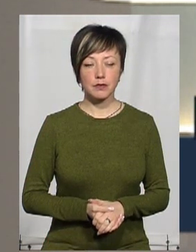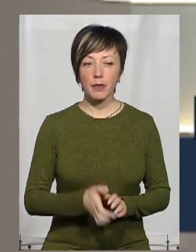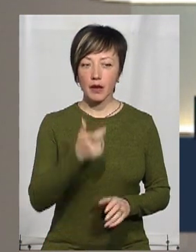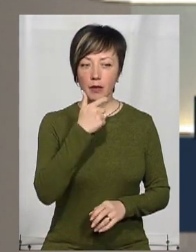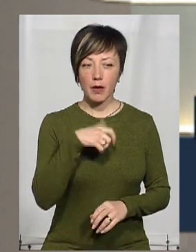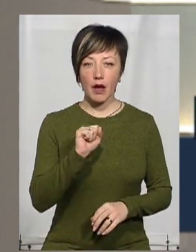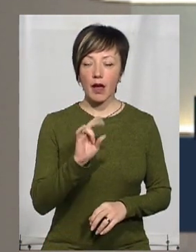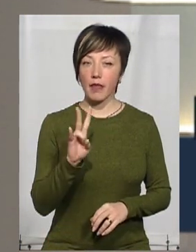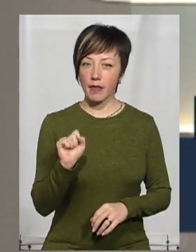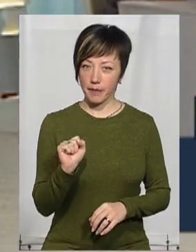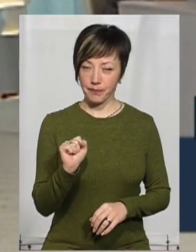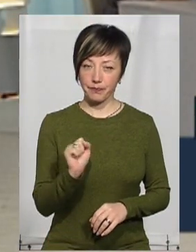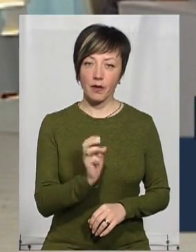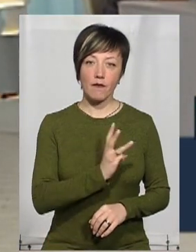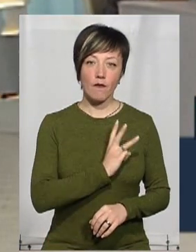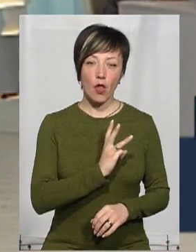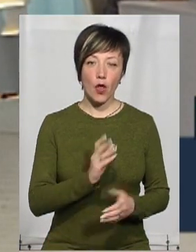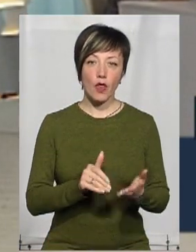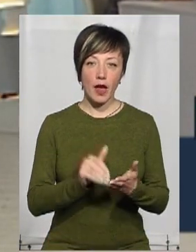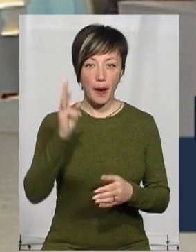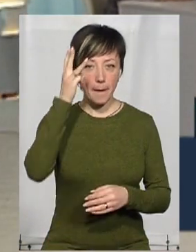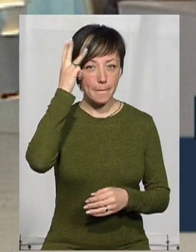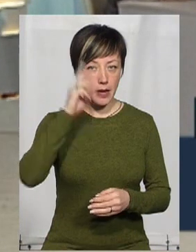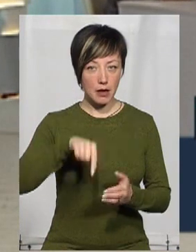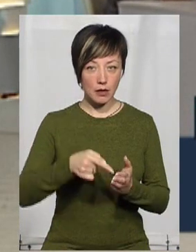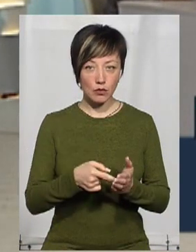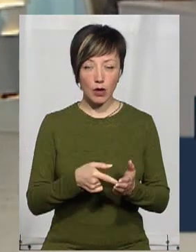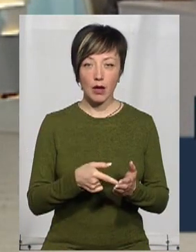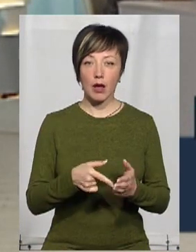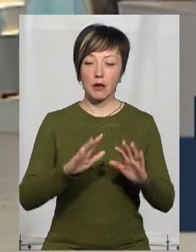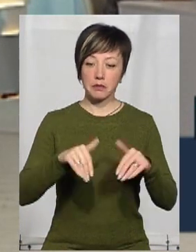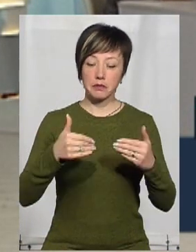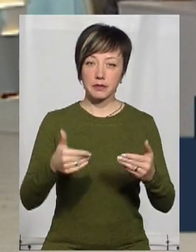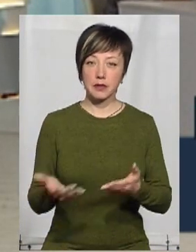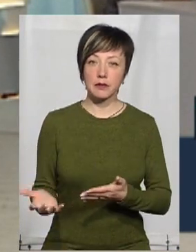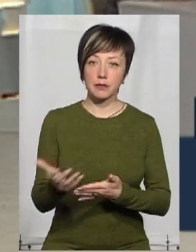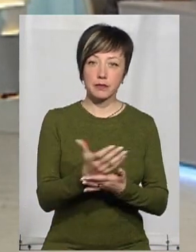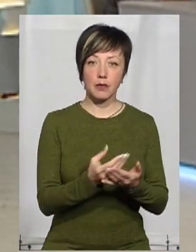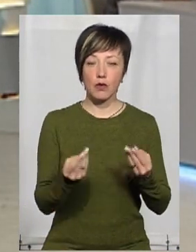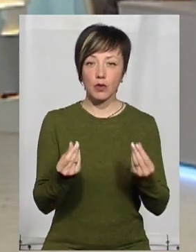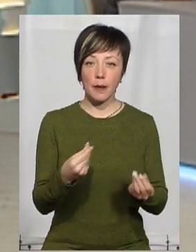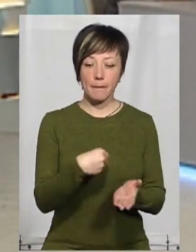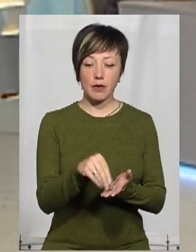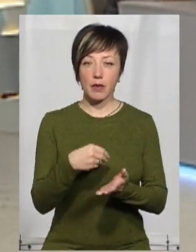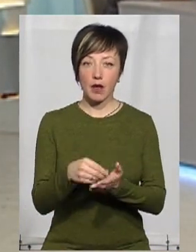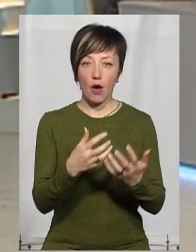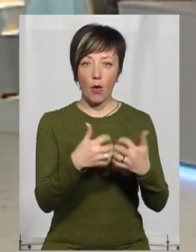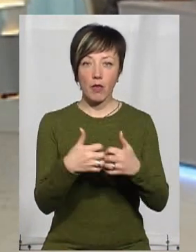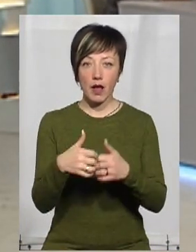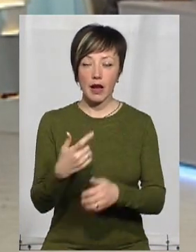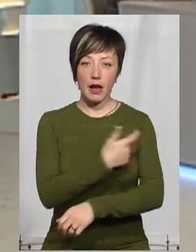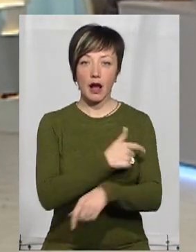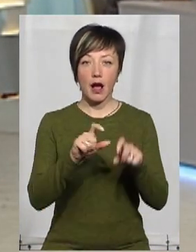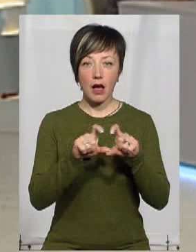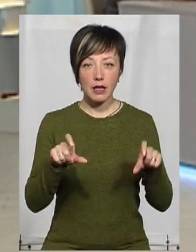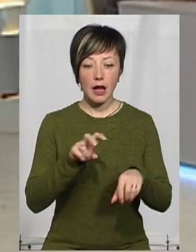Пані Анно, волонтери Хмельницької ініціювали збір коштів для придбання обладнання і медичного інвентаря для